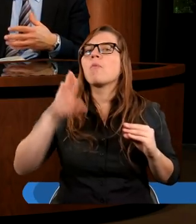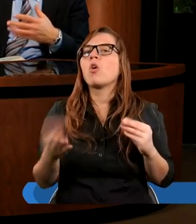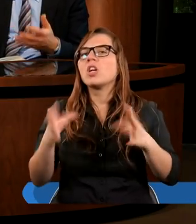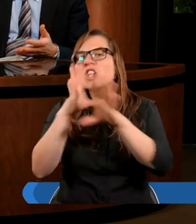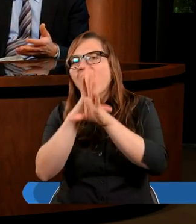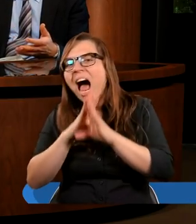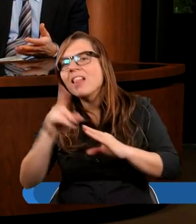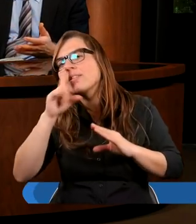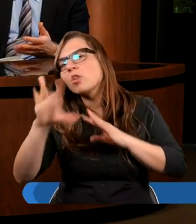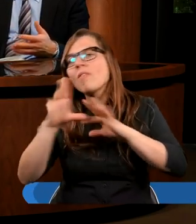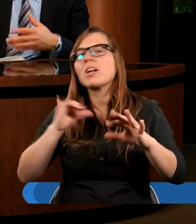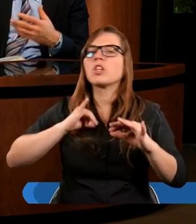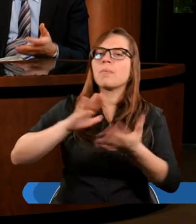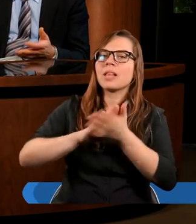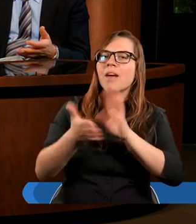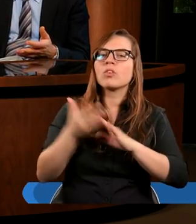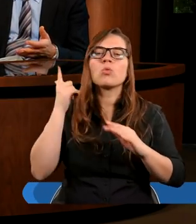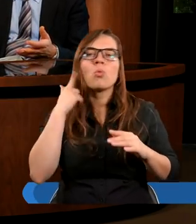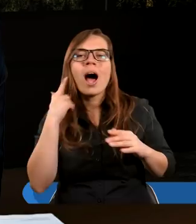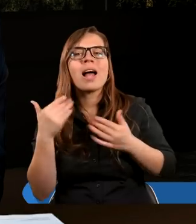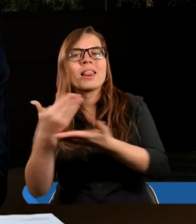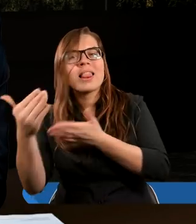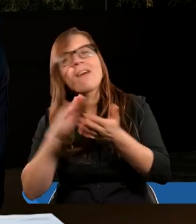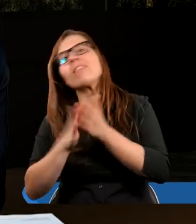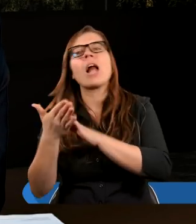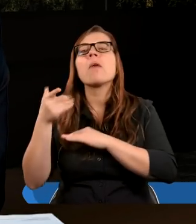w szanowaniu siebie nawzajem, w kochaniu siebie nawzajem.